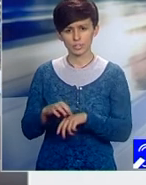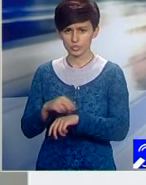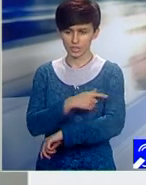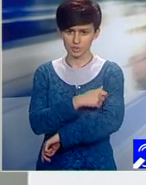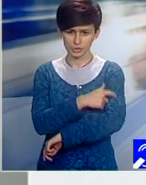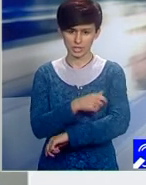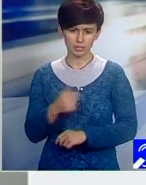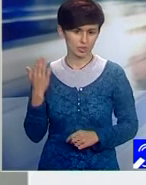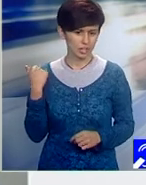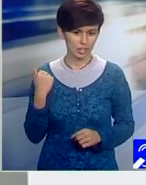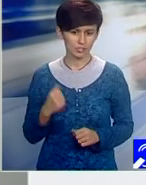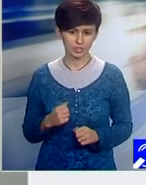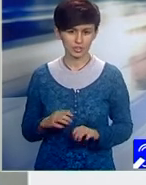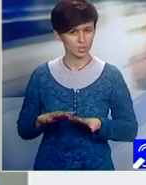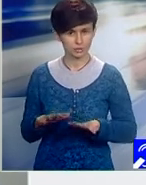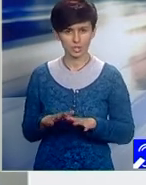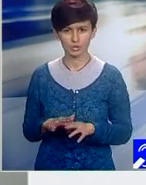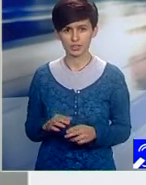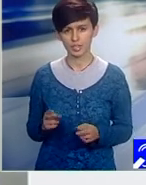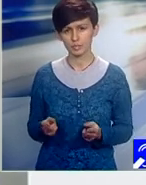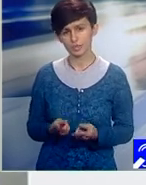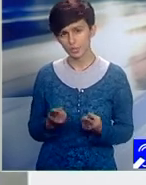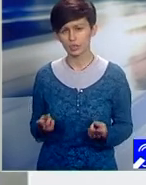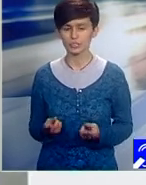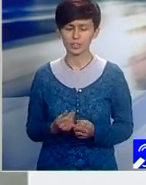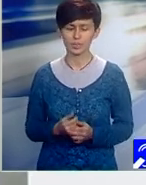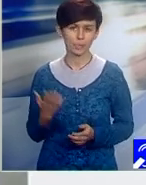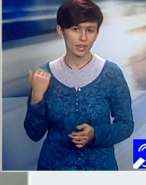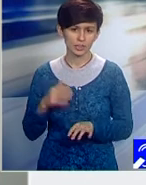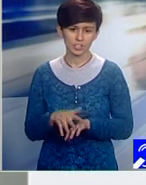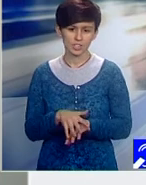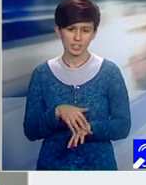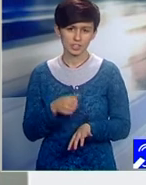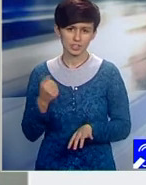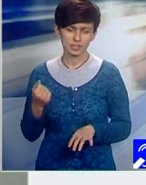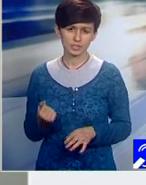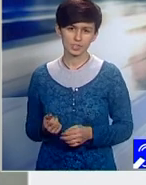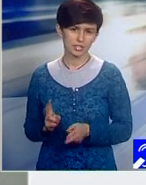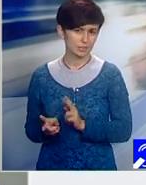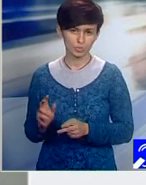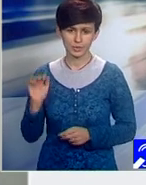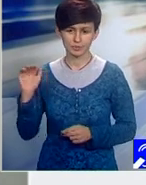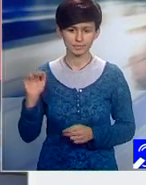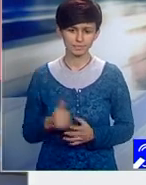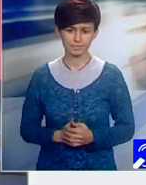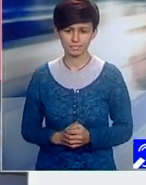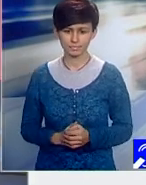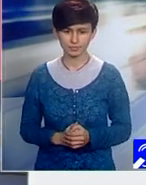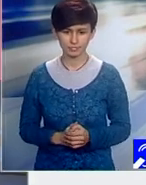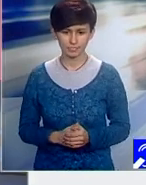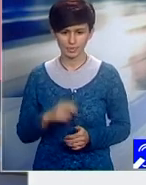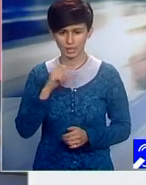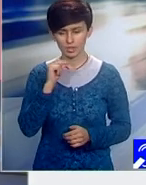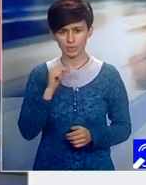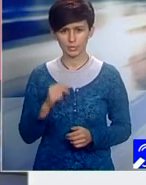a fost un cutremur ușor. Cum a fost resimțit seismul din interior? E vorba de o ordonanță